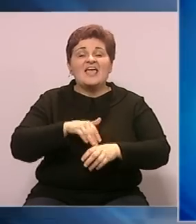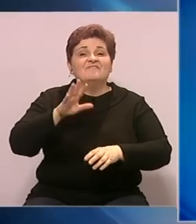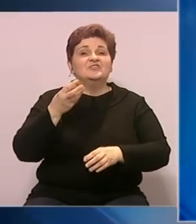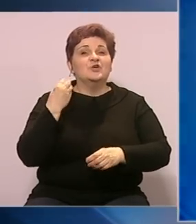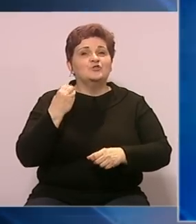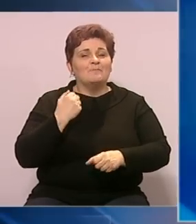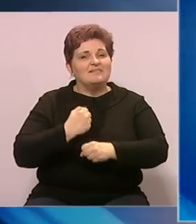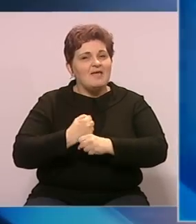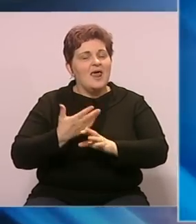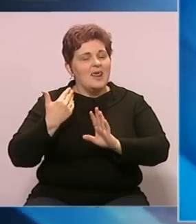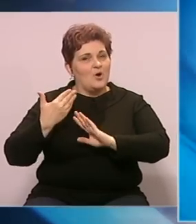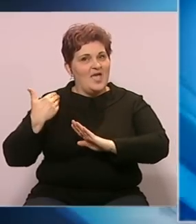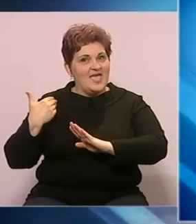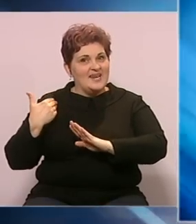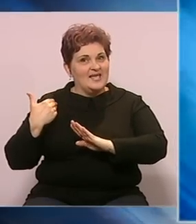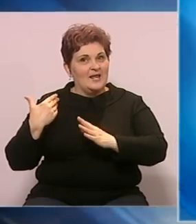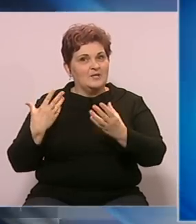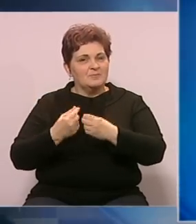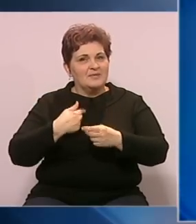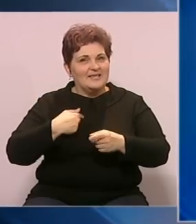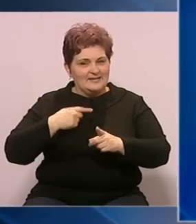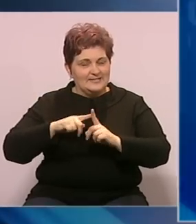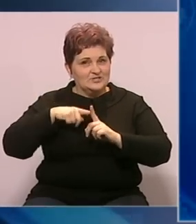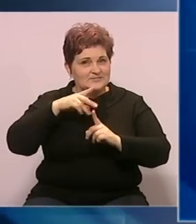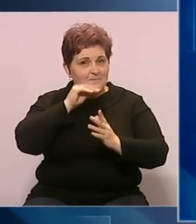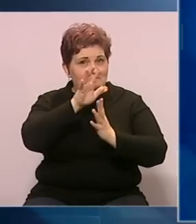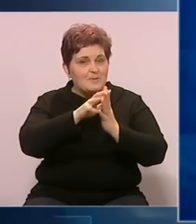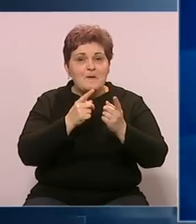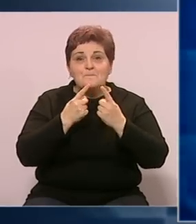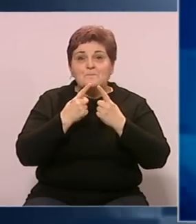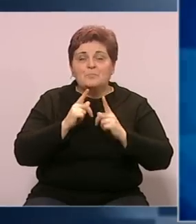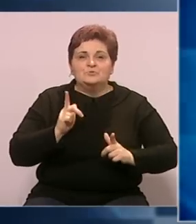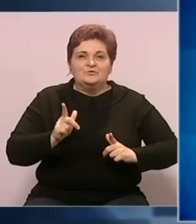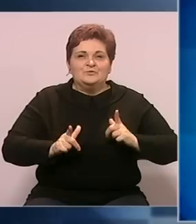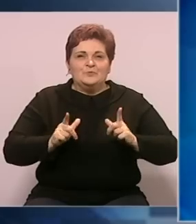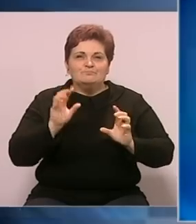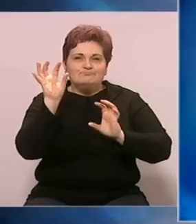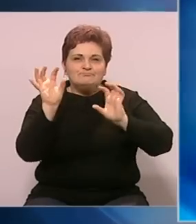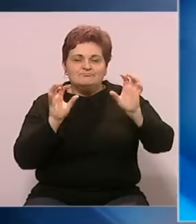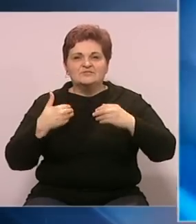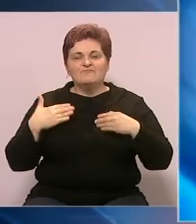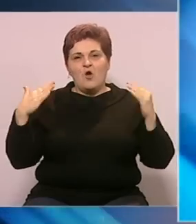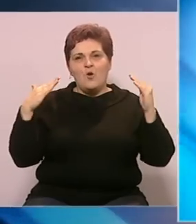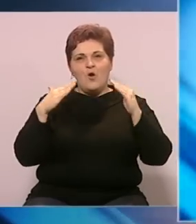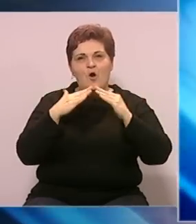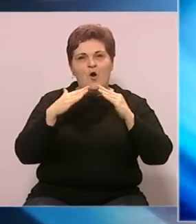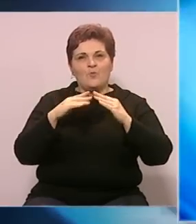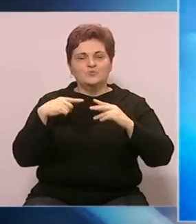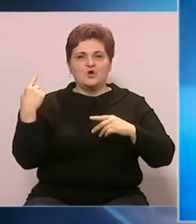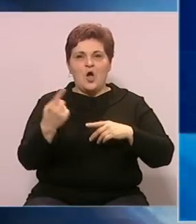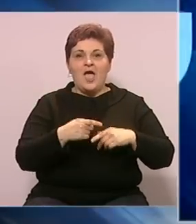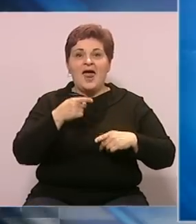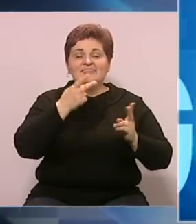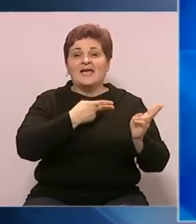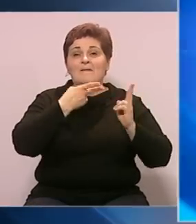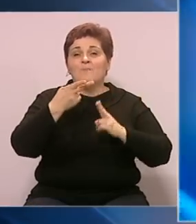dobrih dijela nego inače. Sagovornik iz naše sljedeće priče posebno uživa ukrašavajući svoju kuću i okućnicu. Njega je